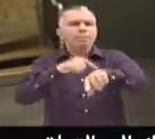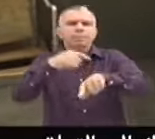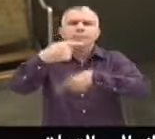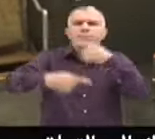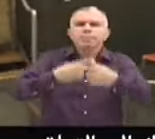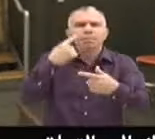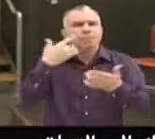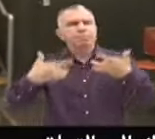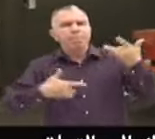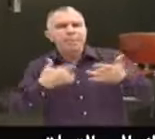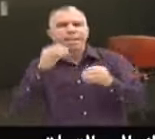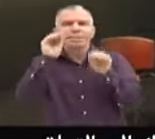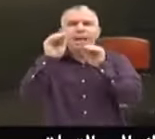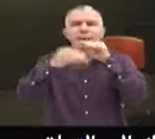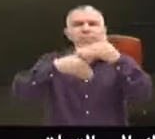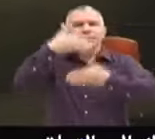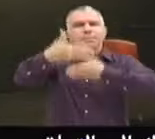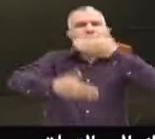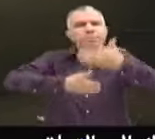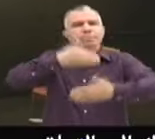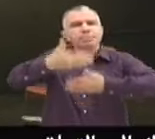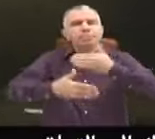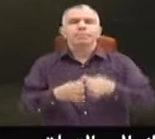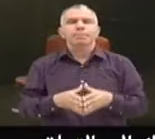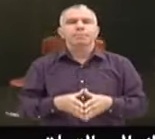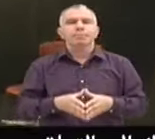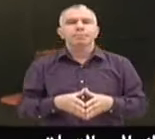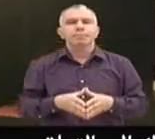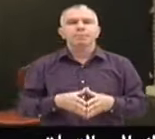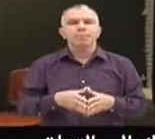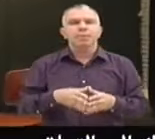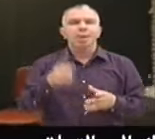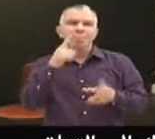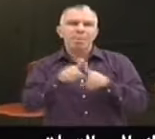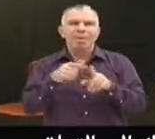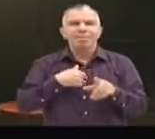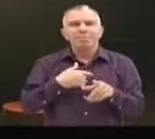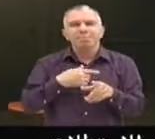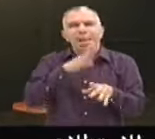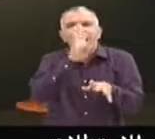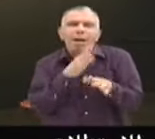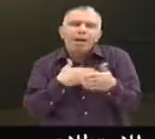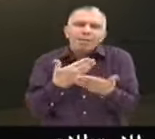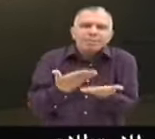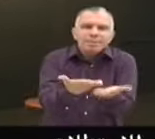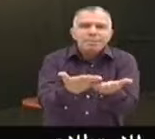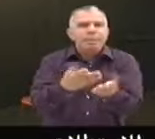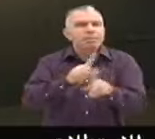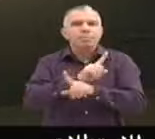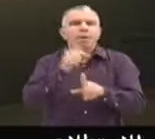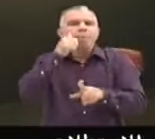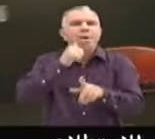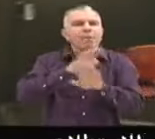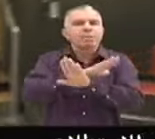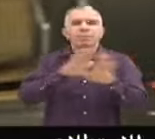notre création. On n'avait pas besoin de montrer pas de blanche. Donc on avait du public.